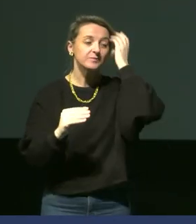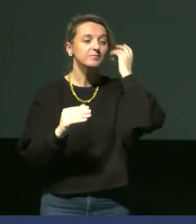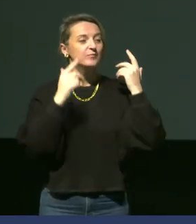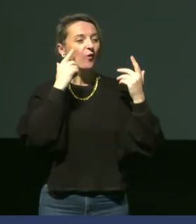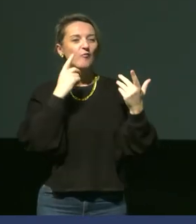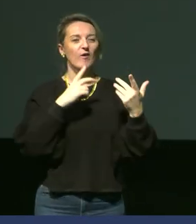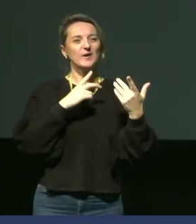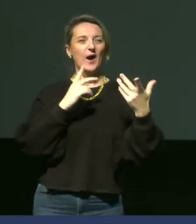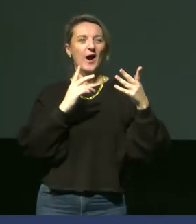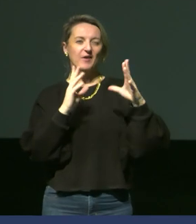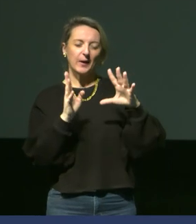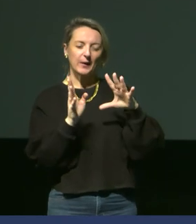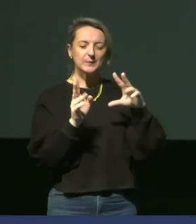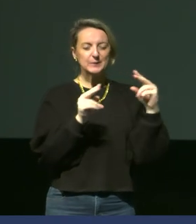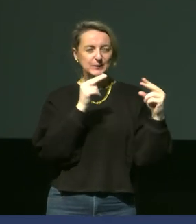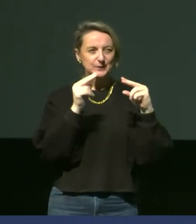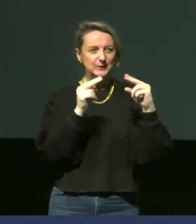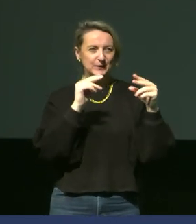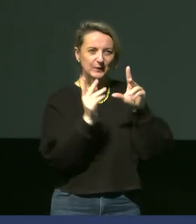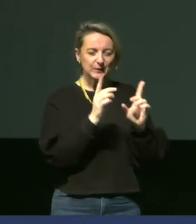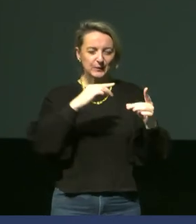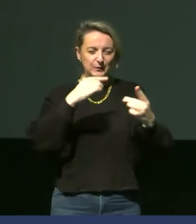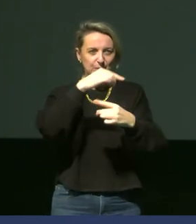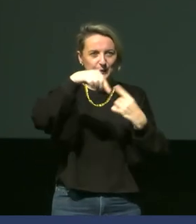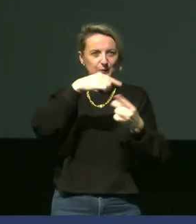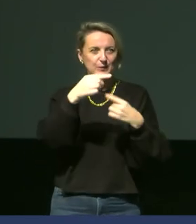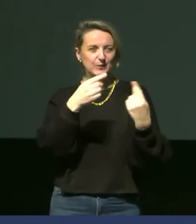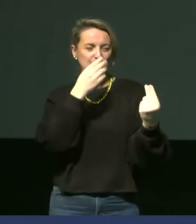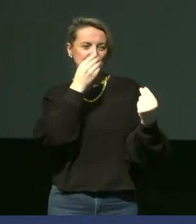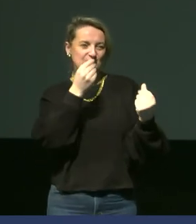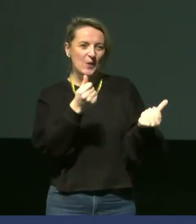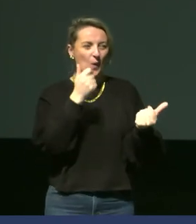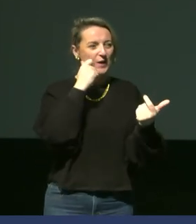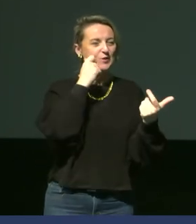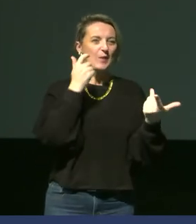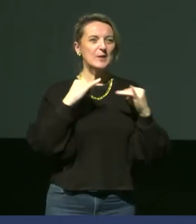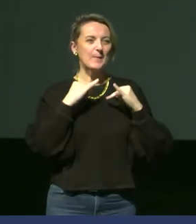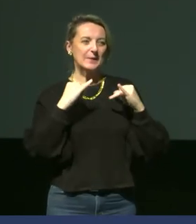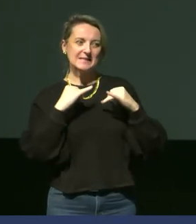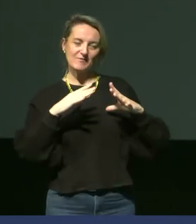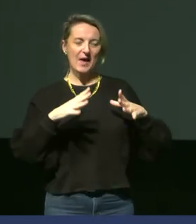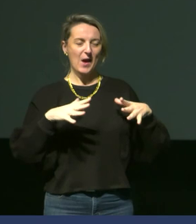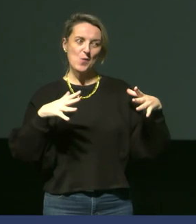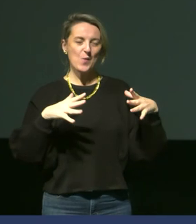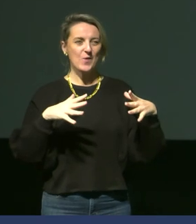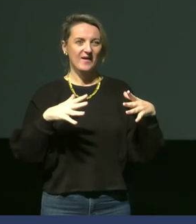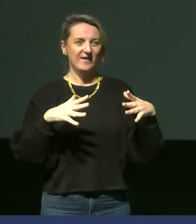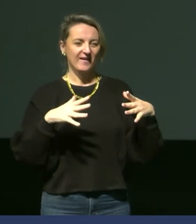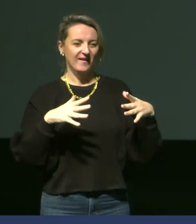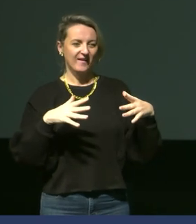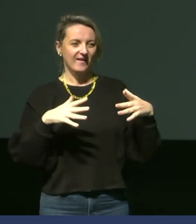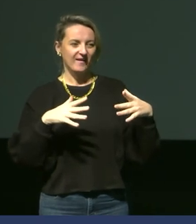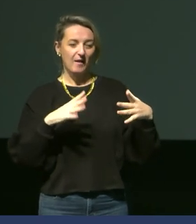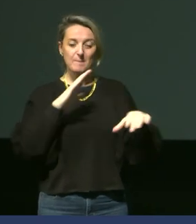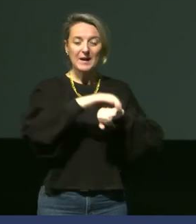particulièrement impressionnantes on est sur des espèces complètement inoffensives et passives ils n'ont pas de prédateurs à terre ils sont